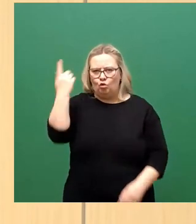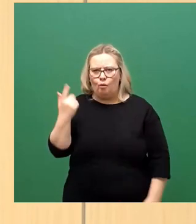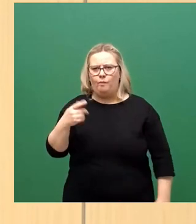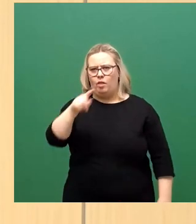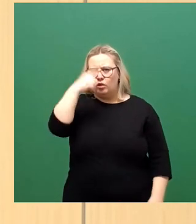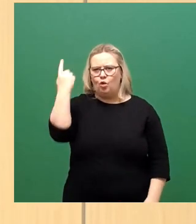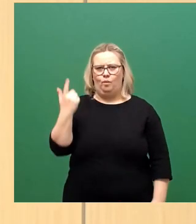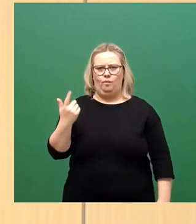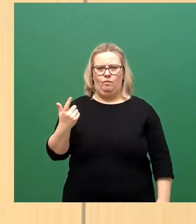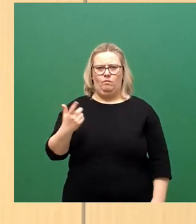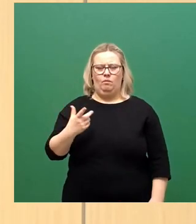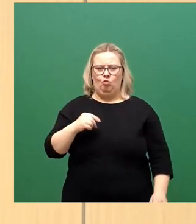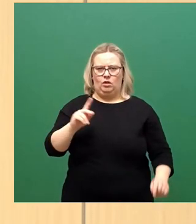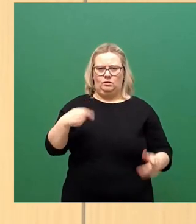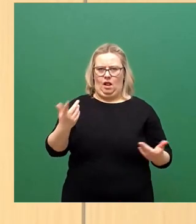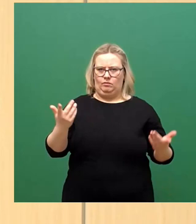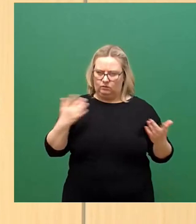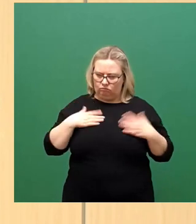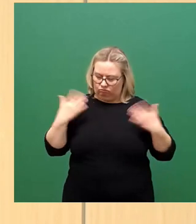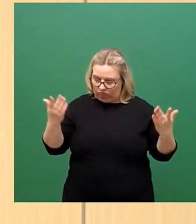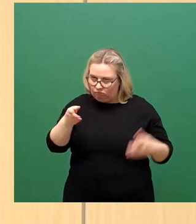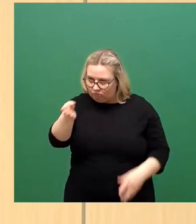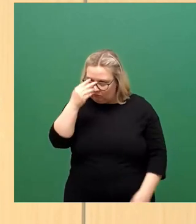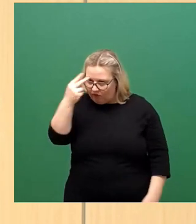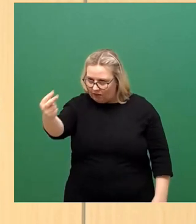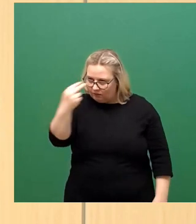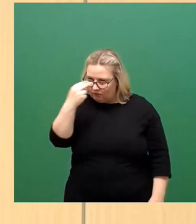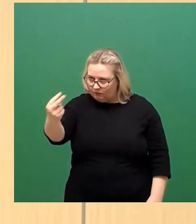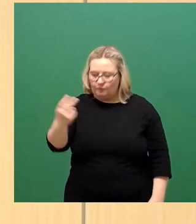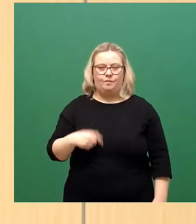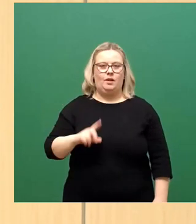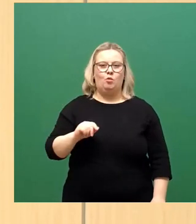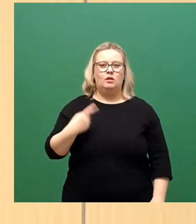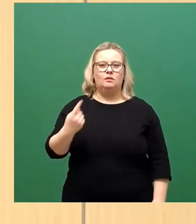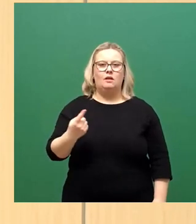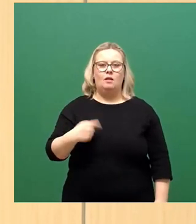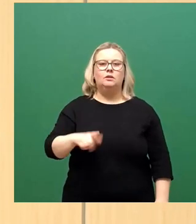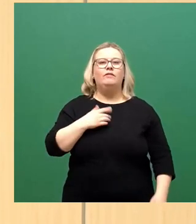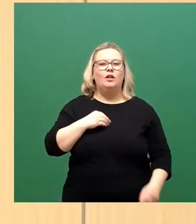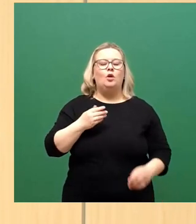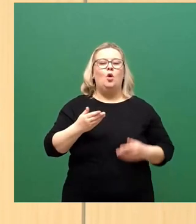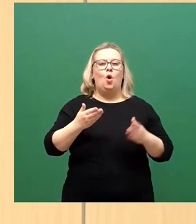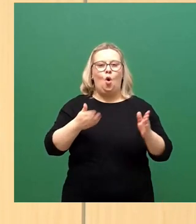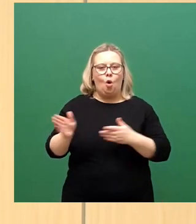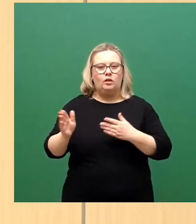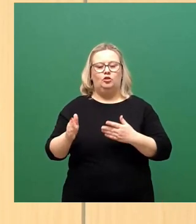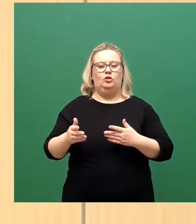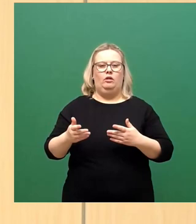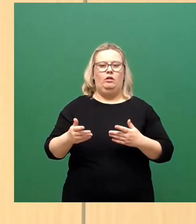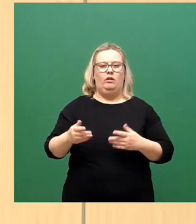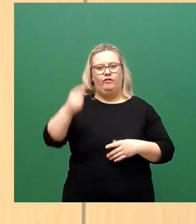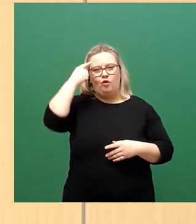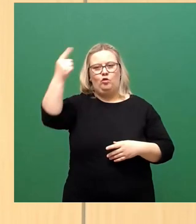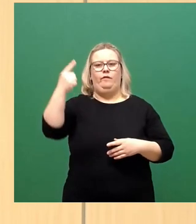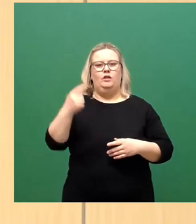sehen, wie ich mich anspreche, Sie wollen eine ordentliche, vernünftige Fraktions beziehungsweise Stadtratsarbeit machen, dann